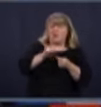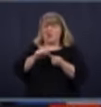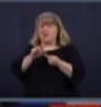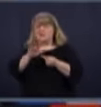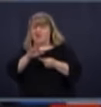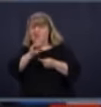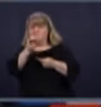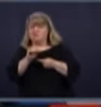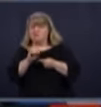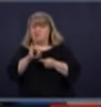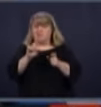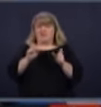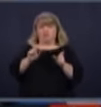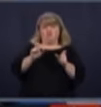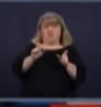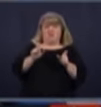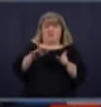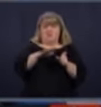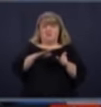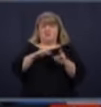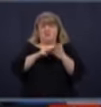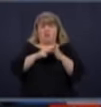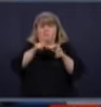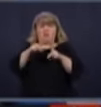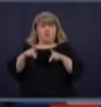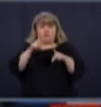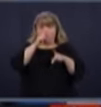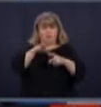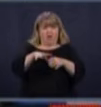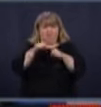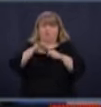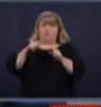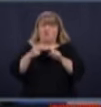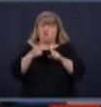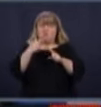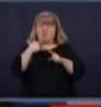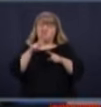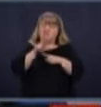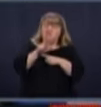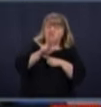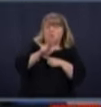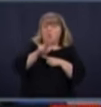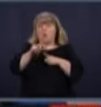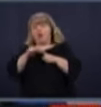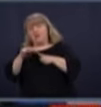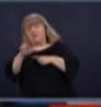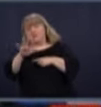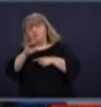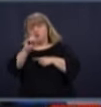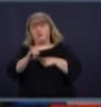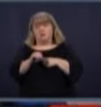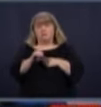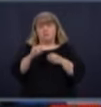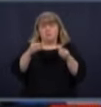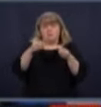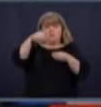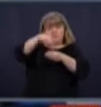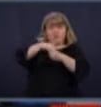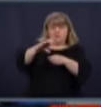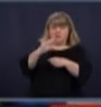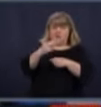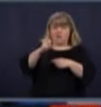je pense, parce que, si vous me permettez, il y a eu quand même beaucoup de cas dans les CHSSLD, mais dans la communauté, il y en a,